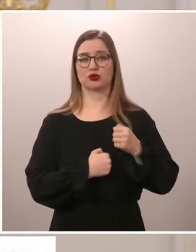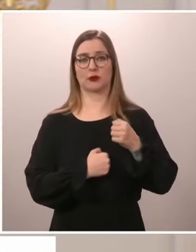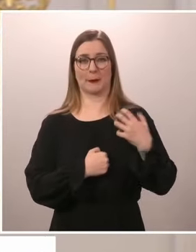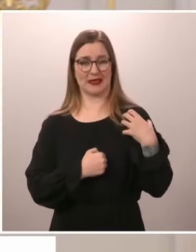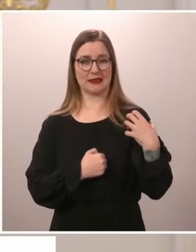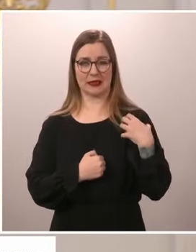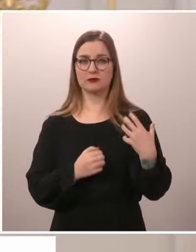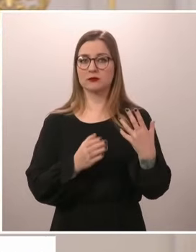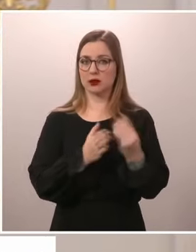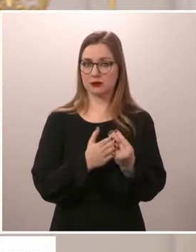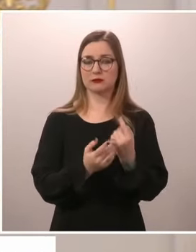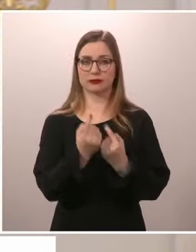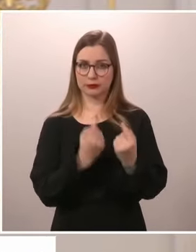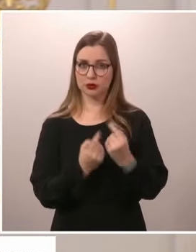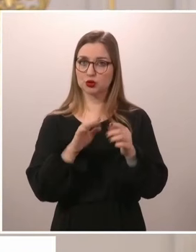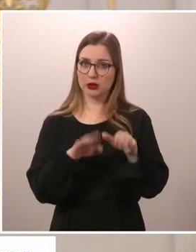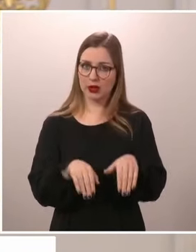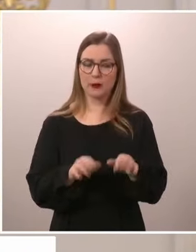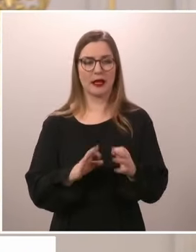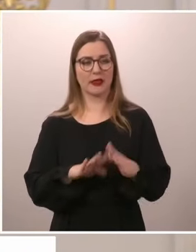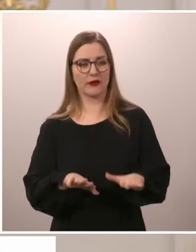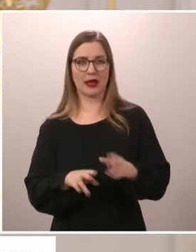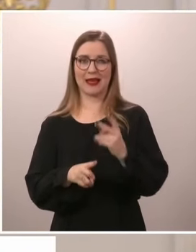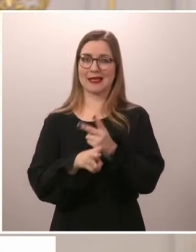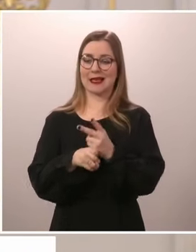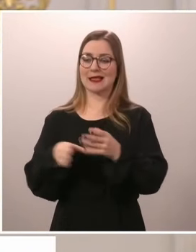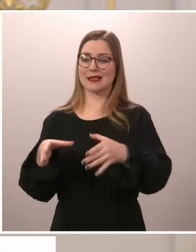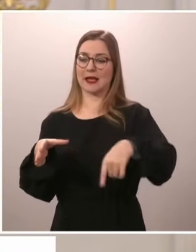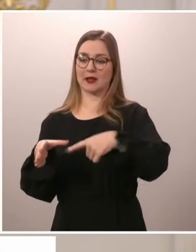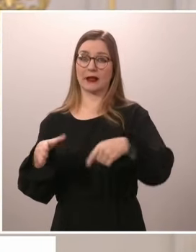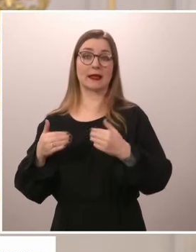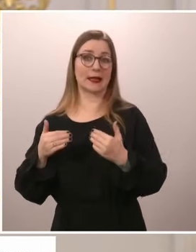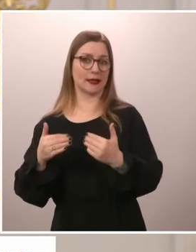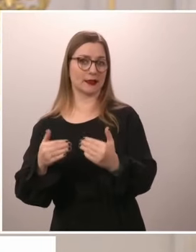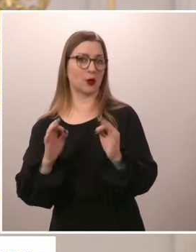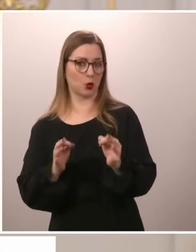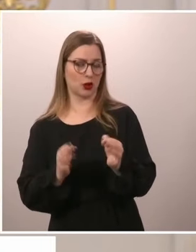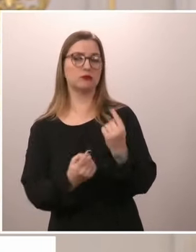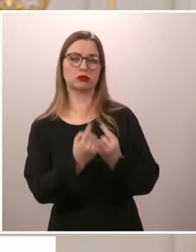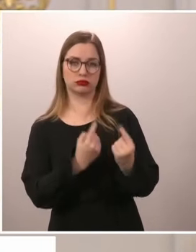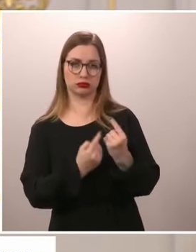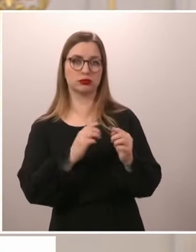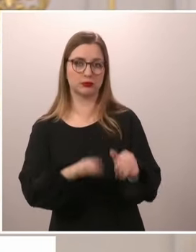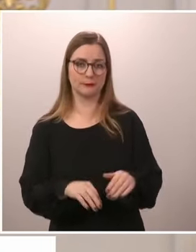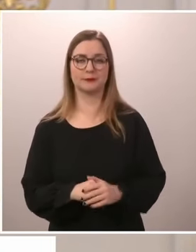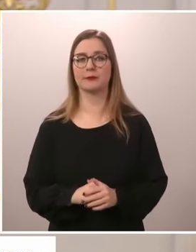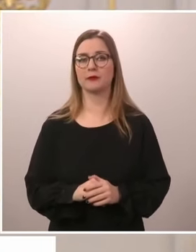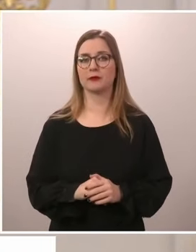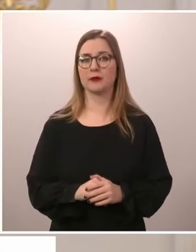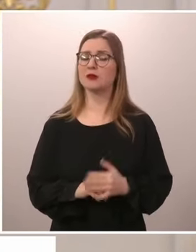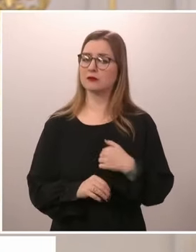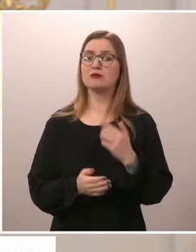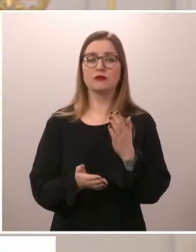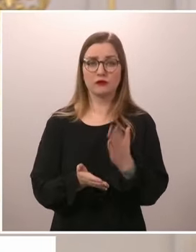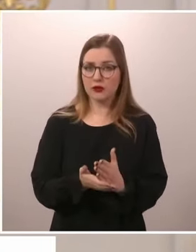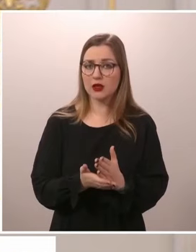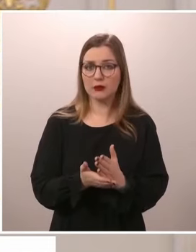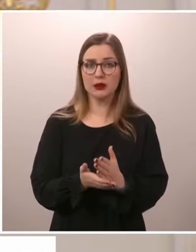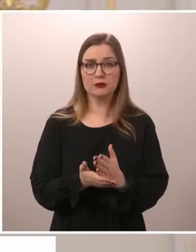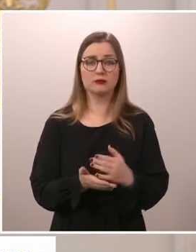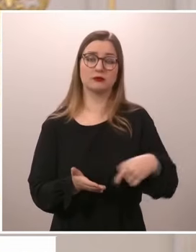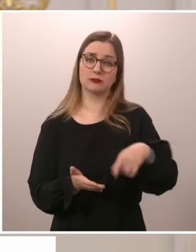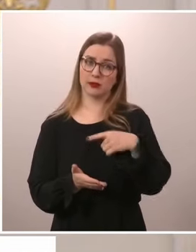siitä, millä tavalla tulemme kehittämään reserviä. Olen varma siitä, että me tulemme löytämään